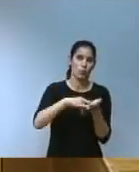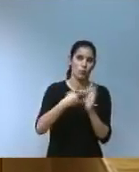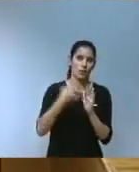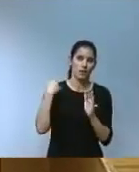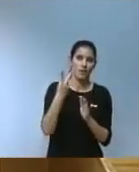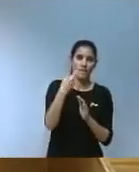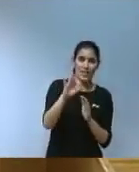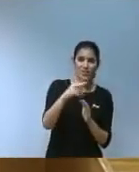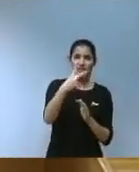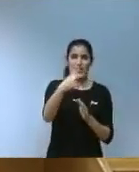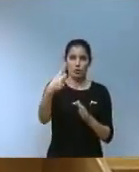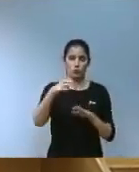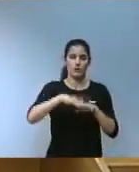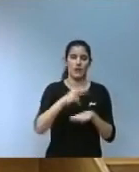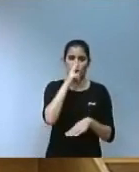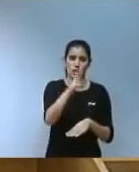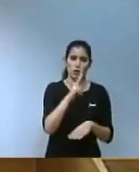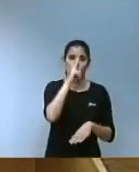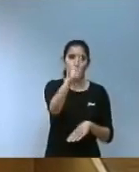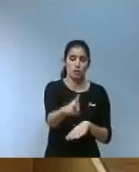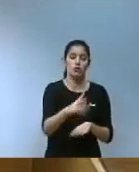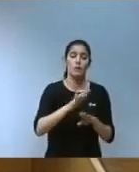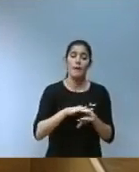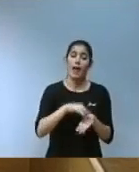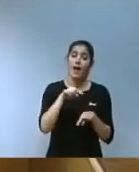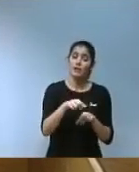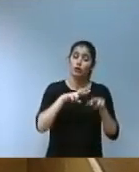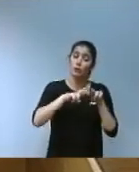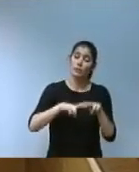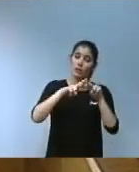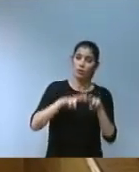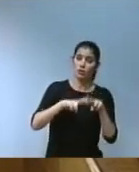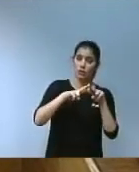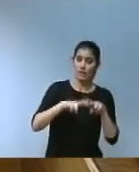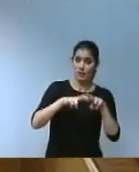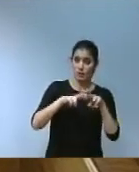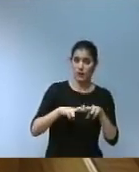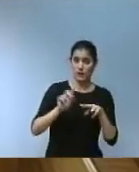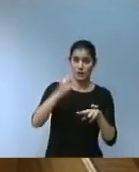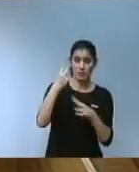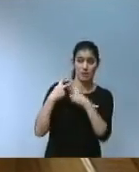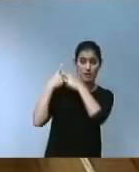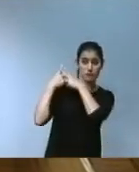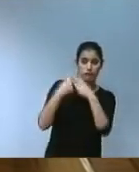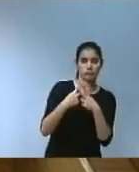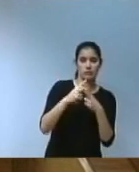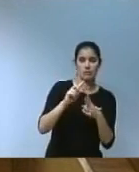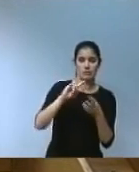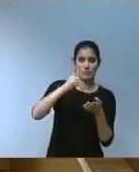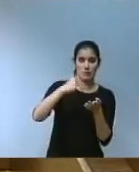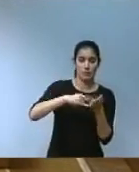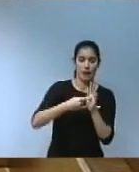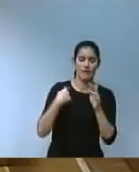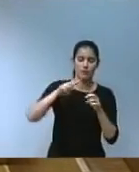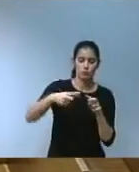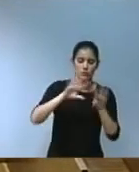2021 per a això es realitzarà una avaluació de l'execució del primer pla bienal i sobre la base d'això es revisarà el